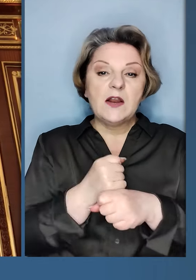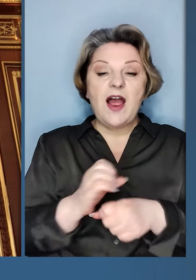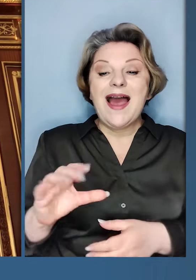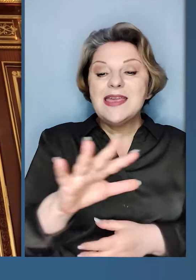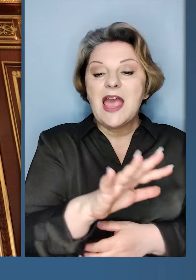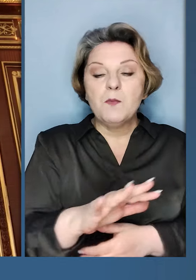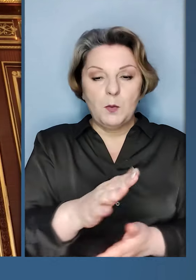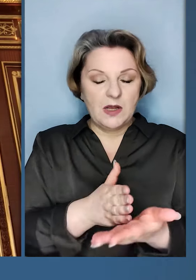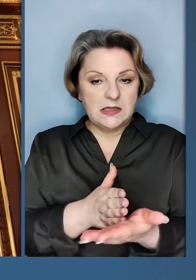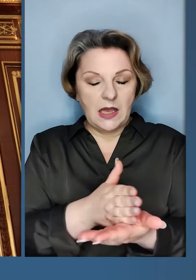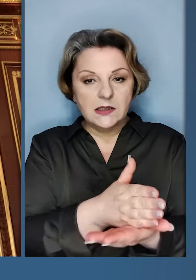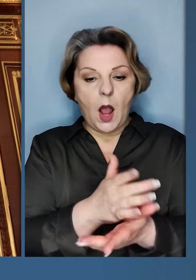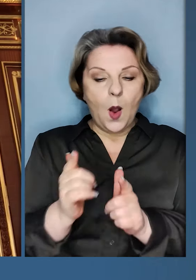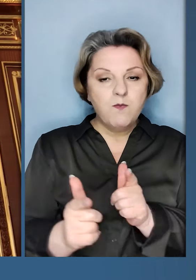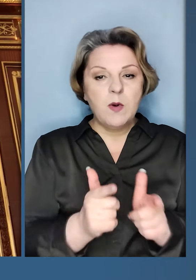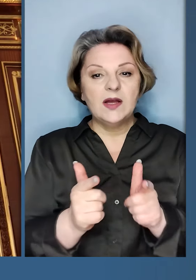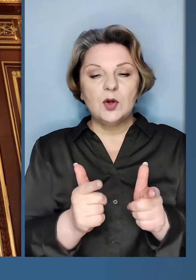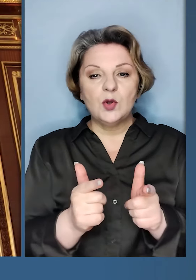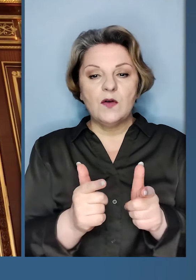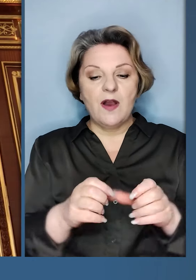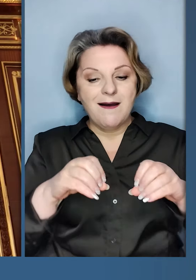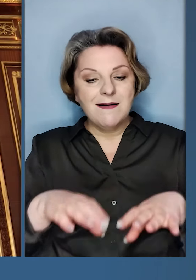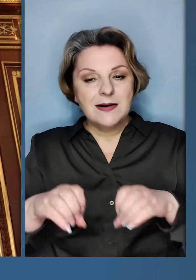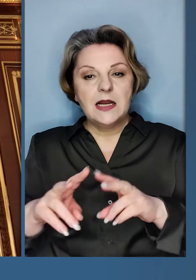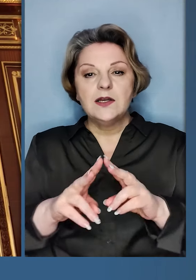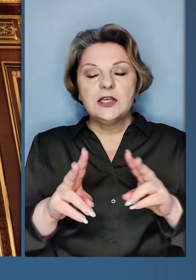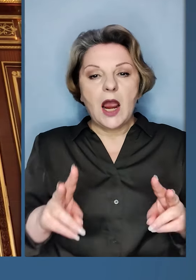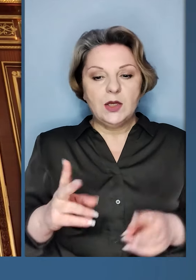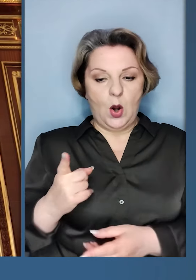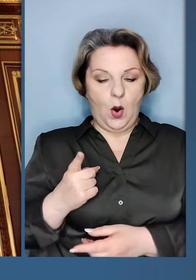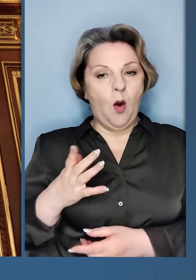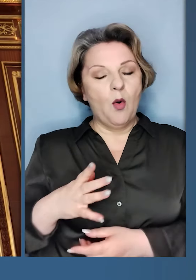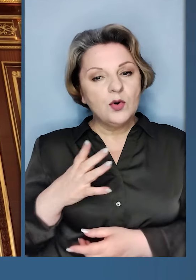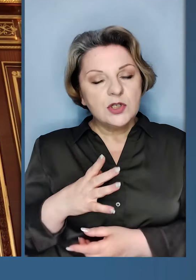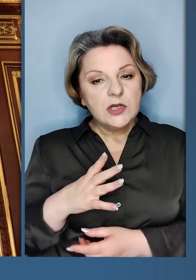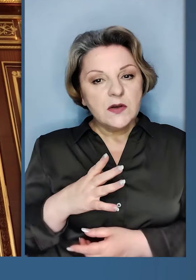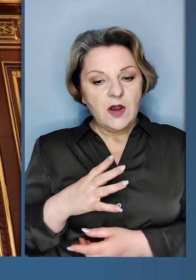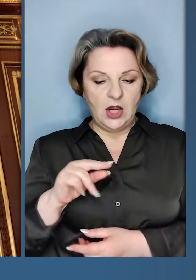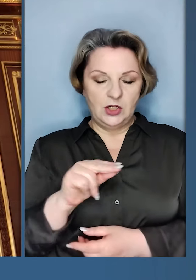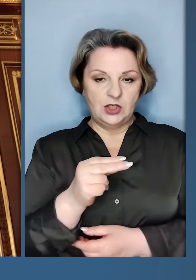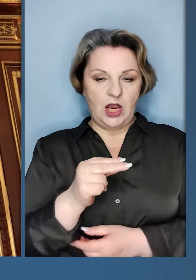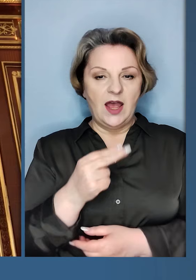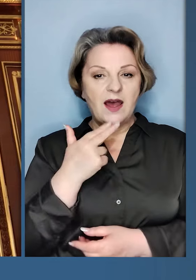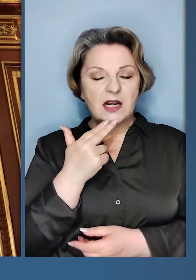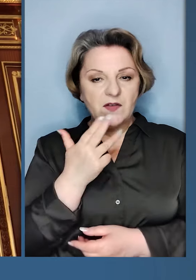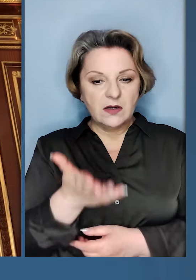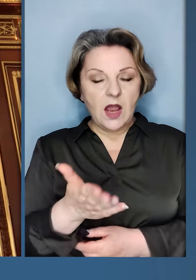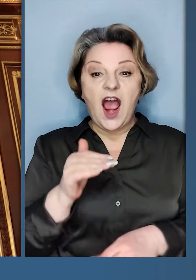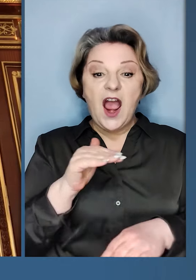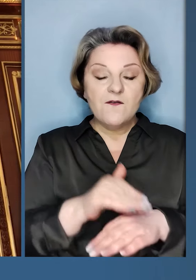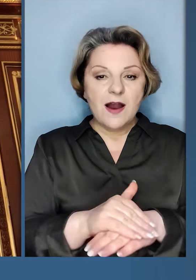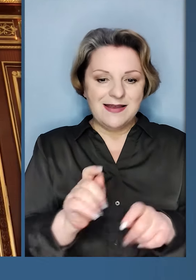роботу на європейському напрямку, підготовку рішень, які очікуємо у червні.